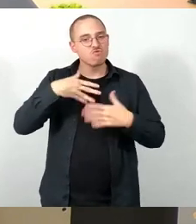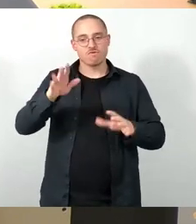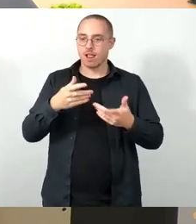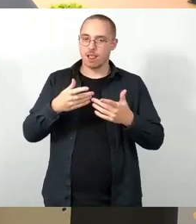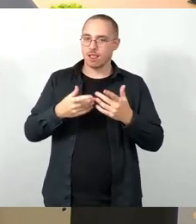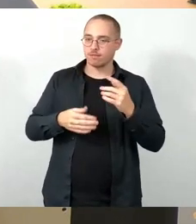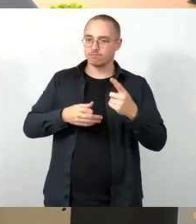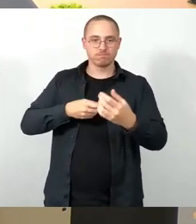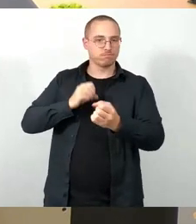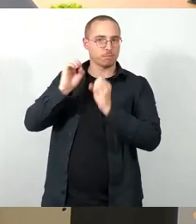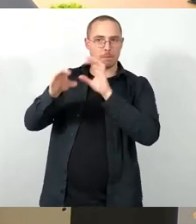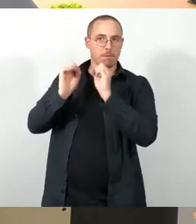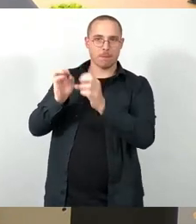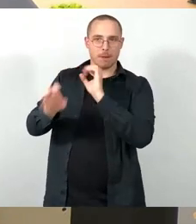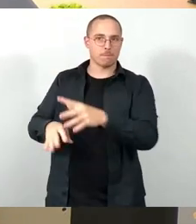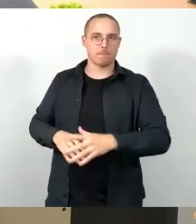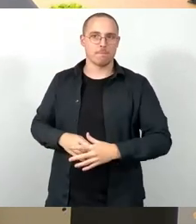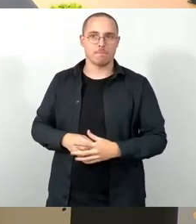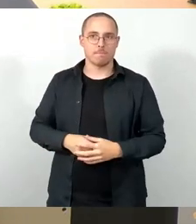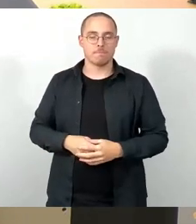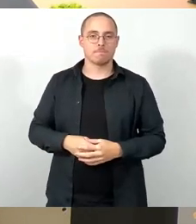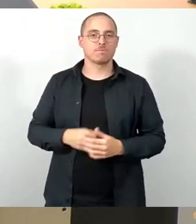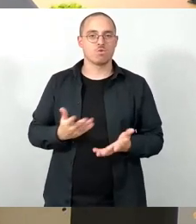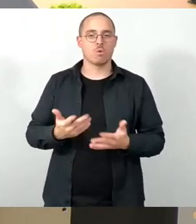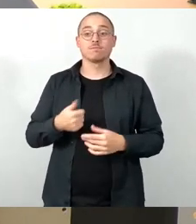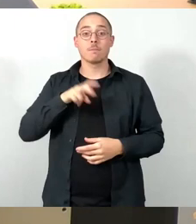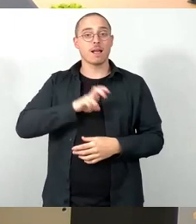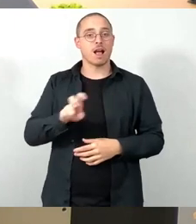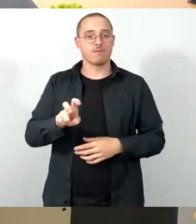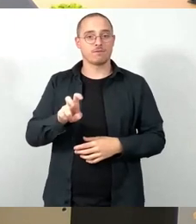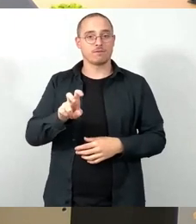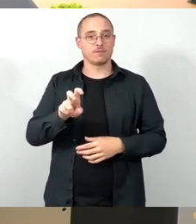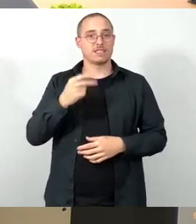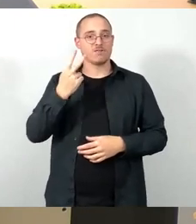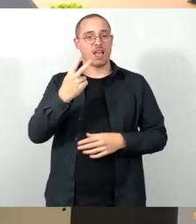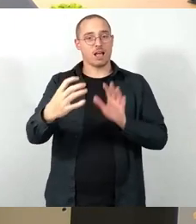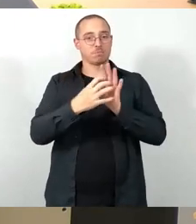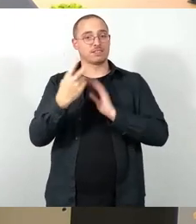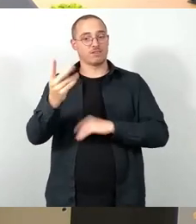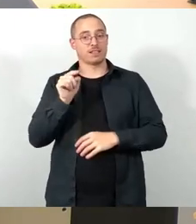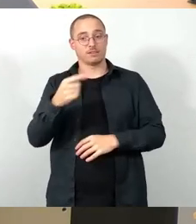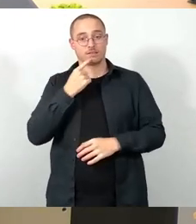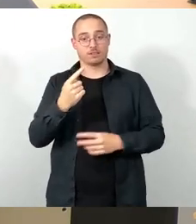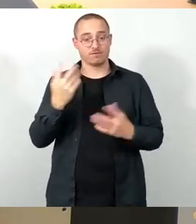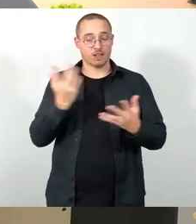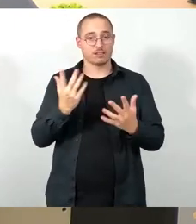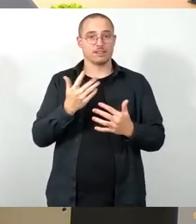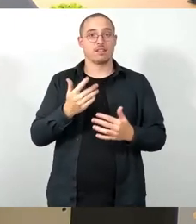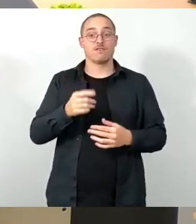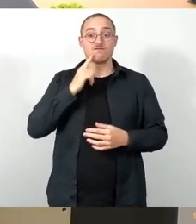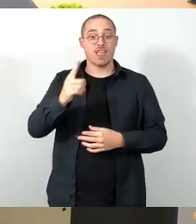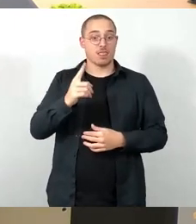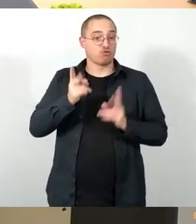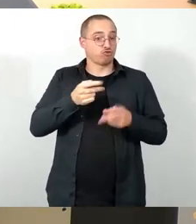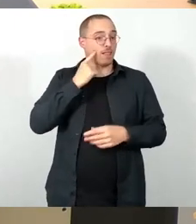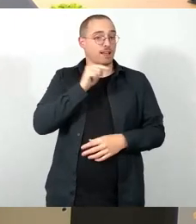Absatz 3. Und da steht es nämlich drin, der Klimabeirat nimmt auf Anforderung des Stadtrates, auf Anforderung des Stadtrates, einer